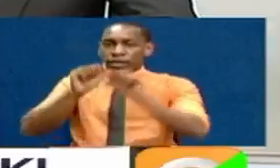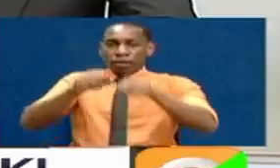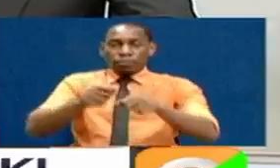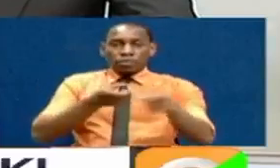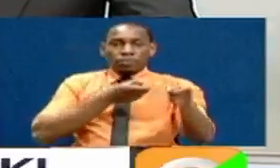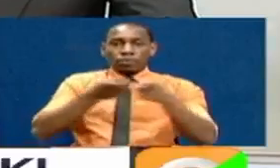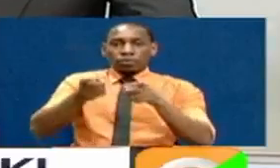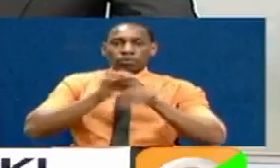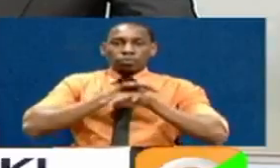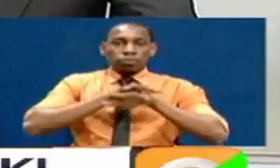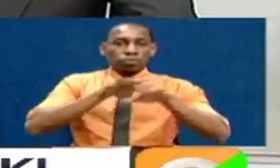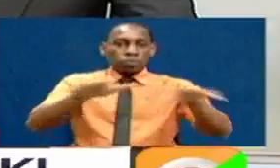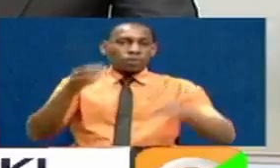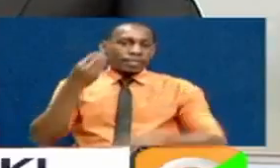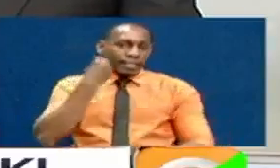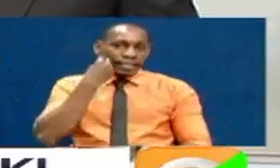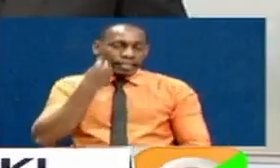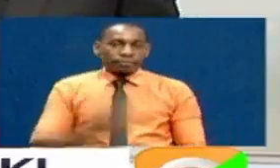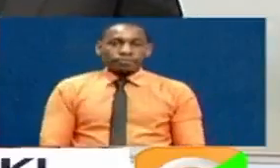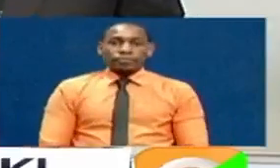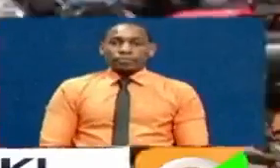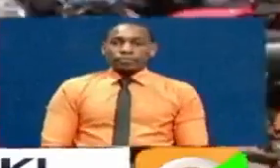kuzia kuenea kwa ugonjwa wa korona